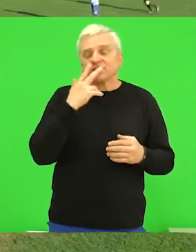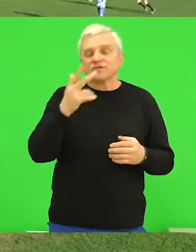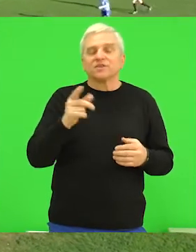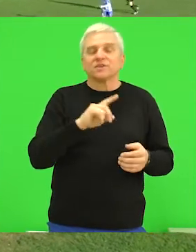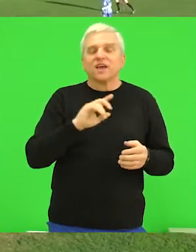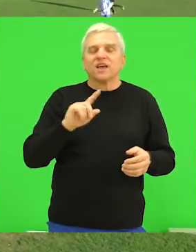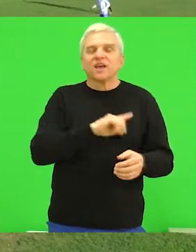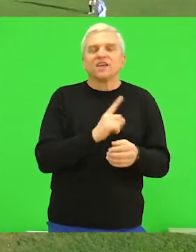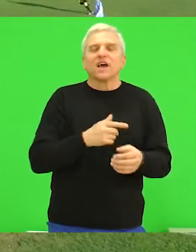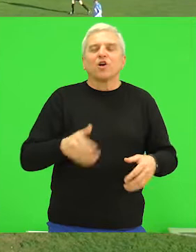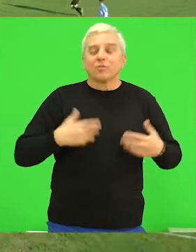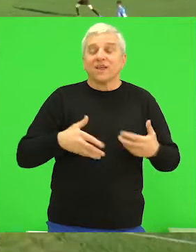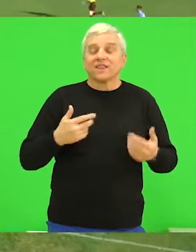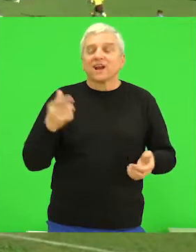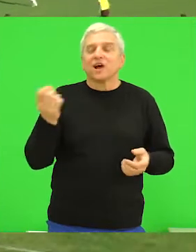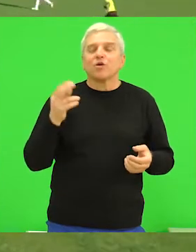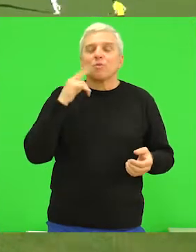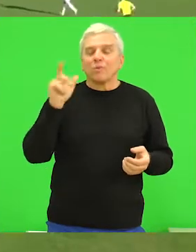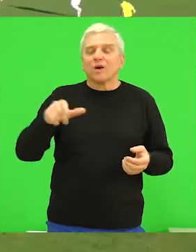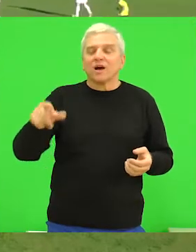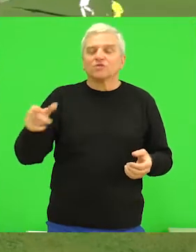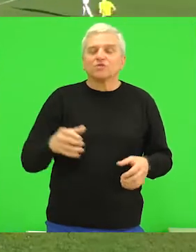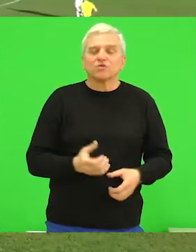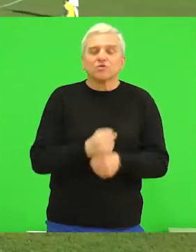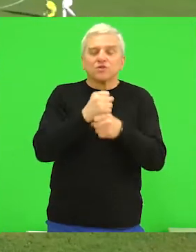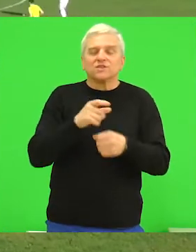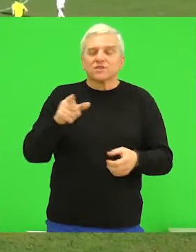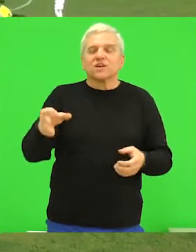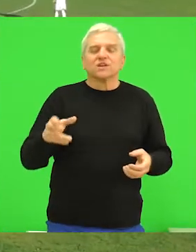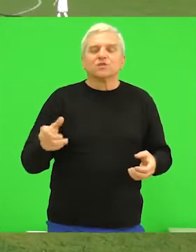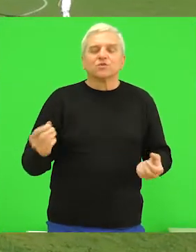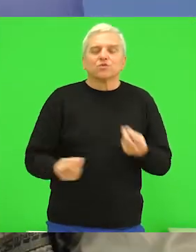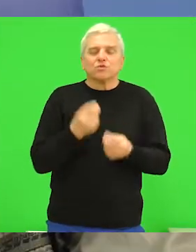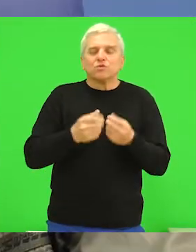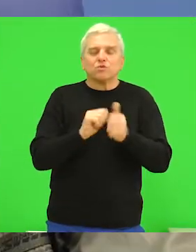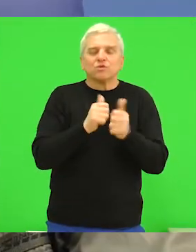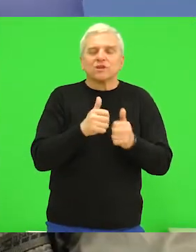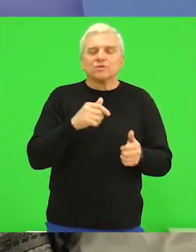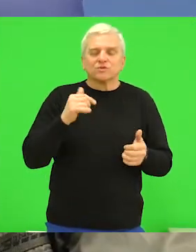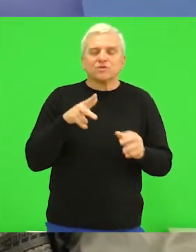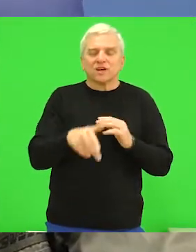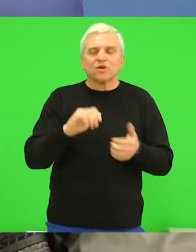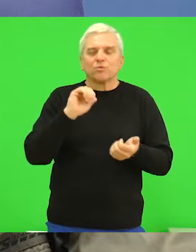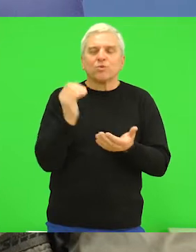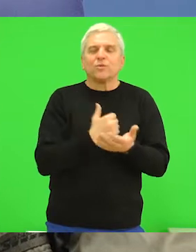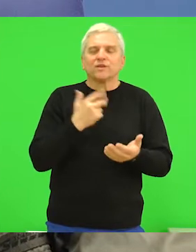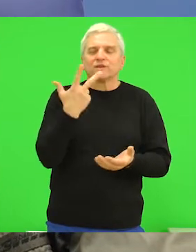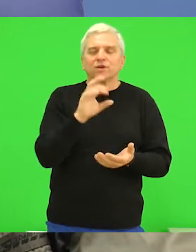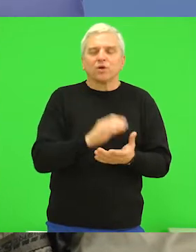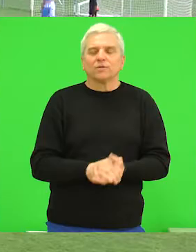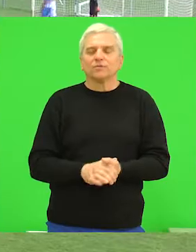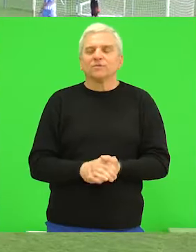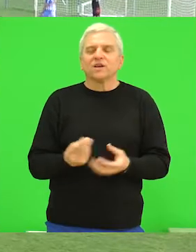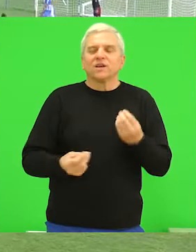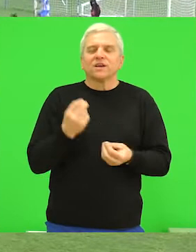zato mi je jako drago zbog momaka, pre svega što su danas iznjeli ovu utakmicu i na kraju pobedili sa rezultatom